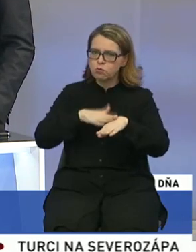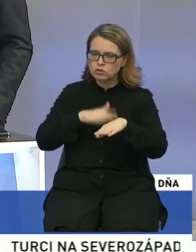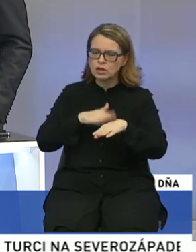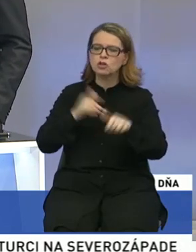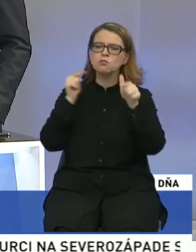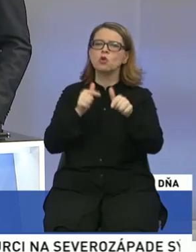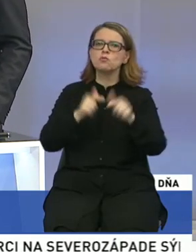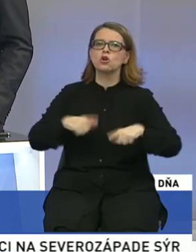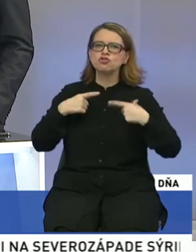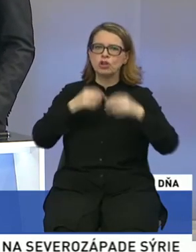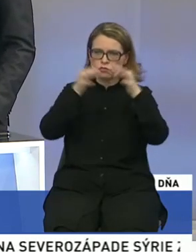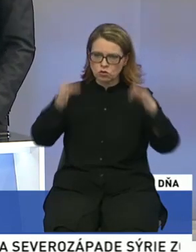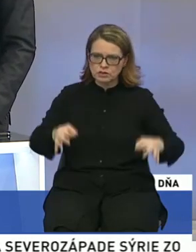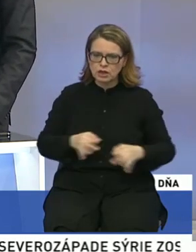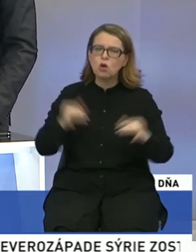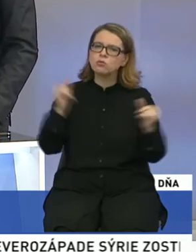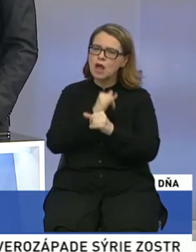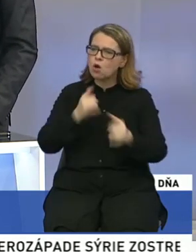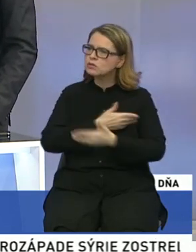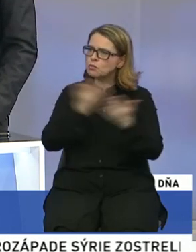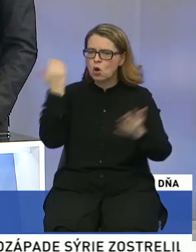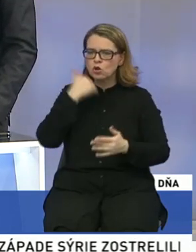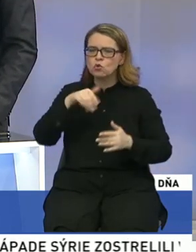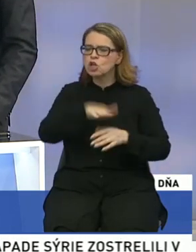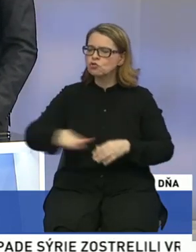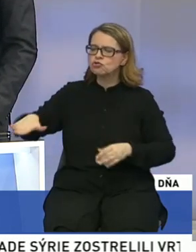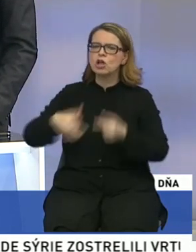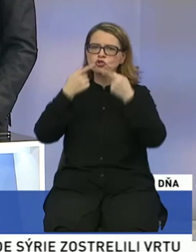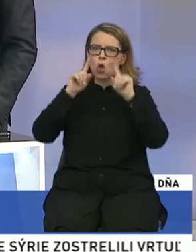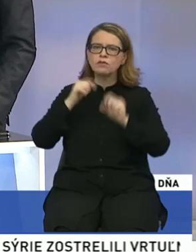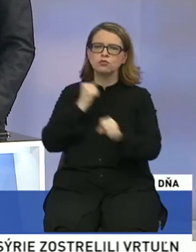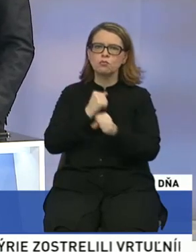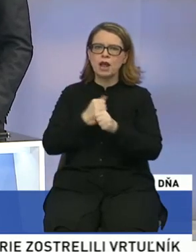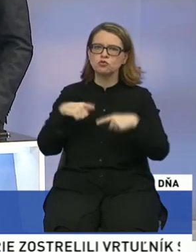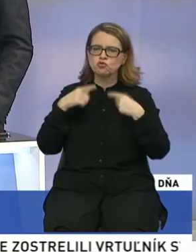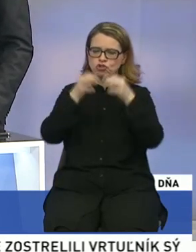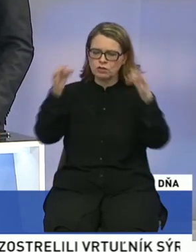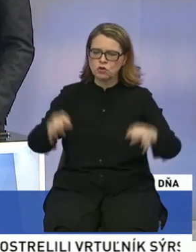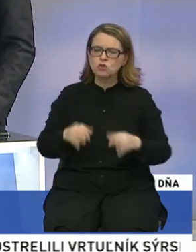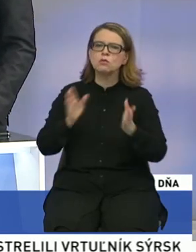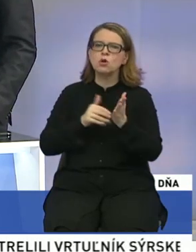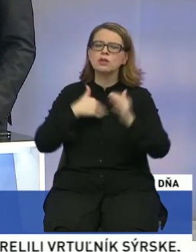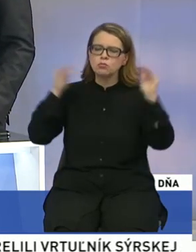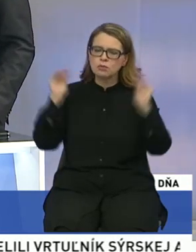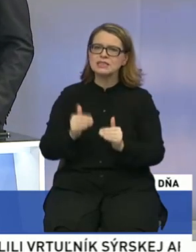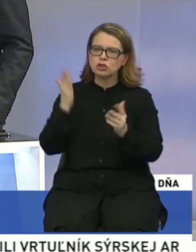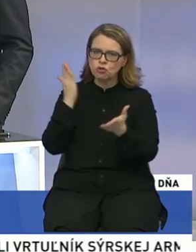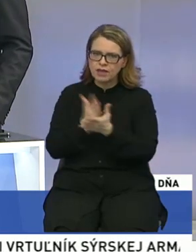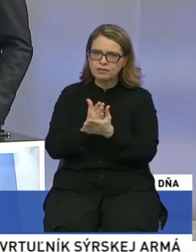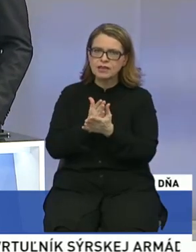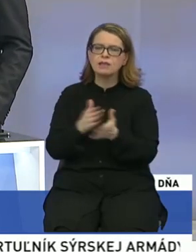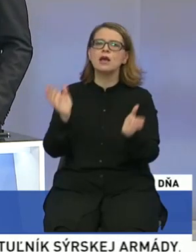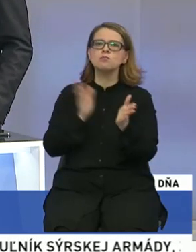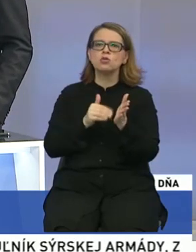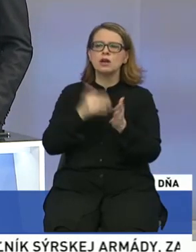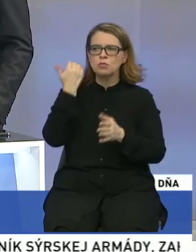podpory živnostníkov. Naozaj mnohí ľudia na Južnom Slovensku pracujú na živnosť. Potrebujeme znižovať dane. Potrebujeme, aby tí